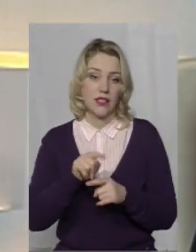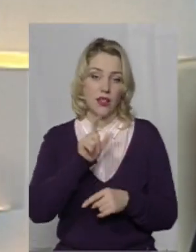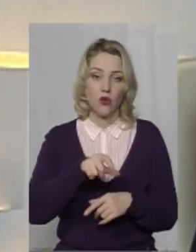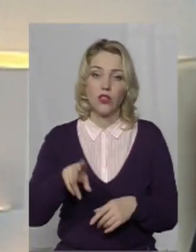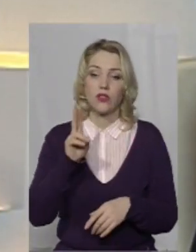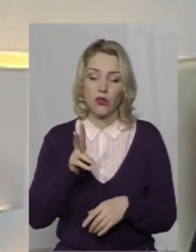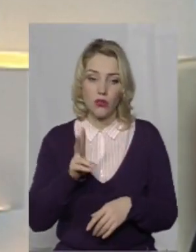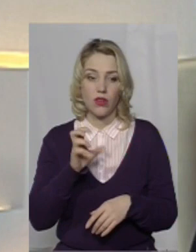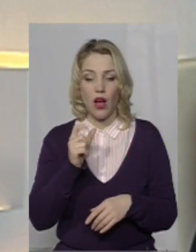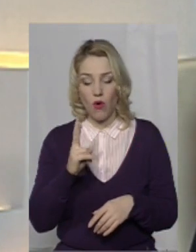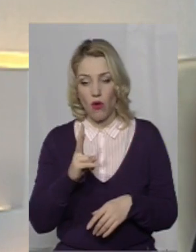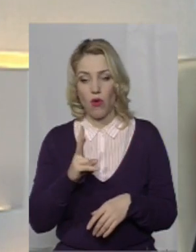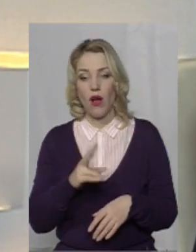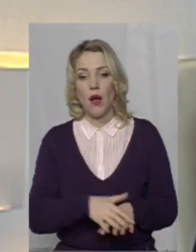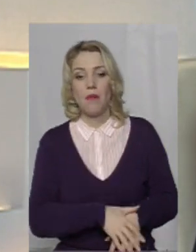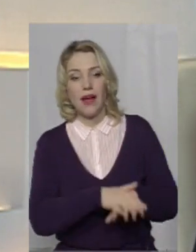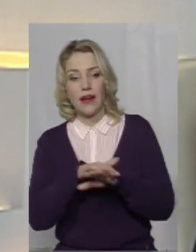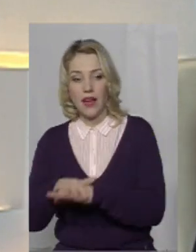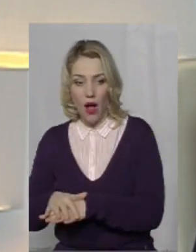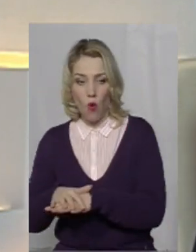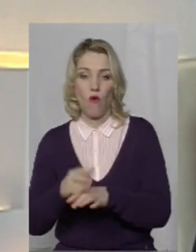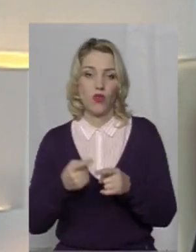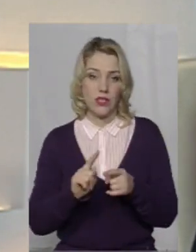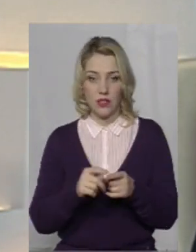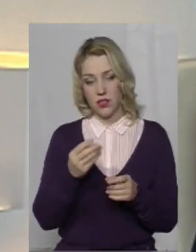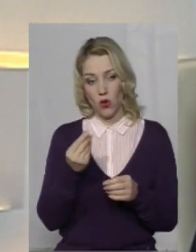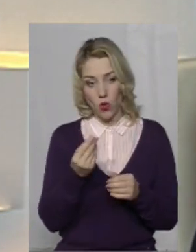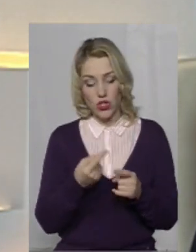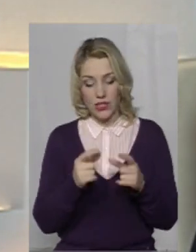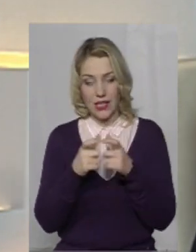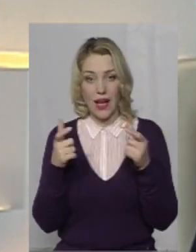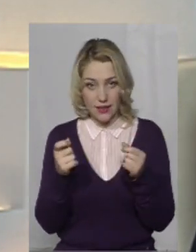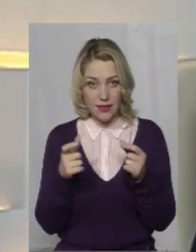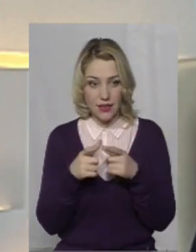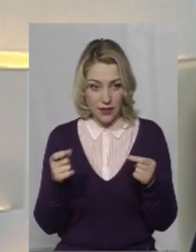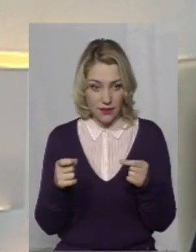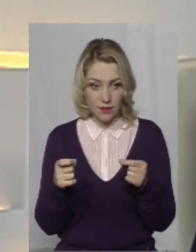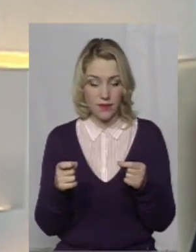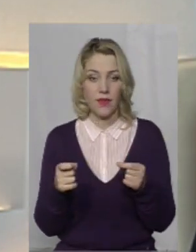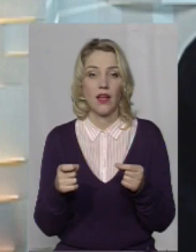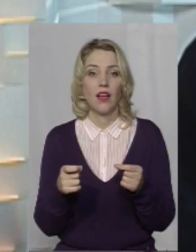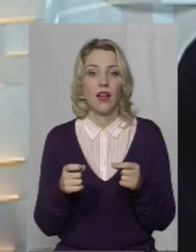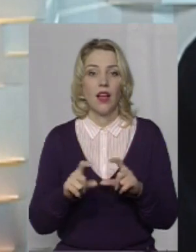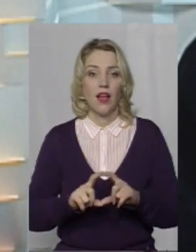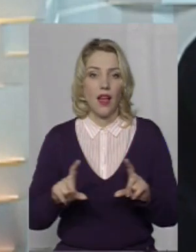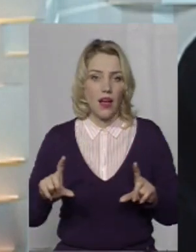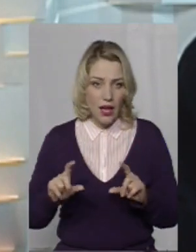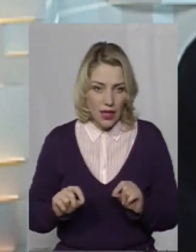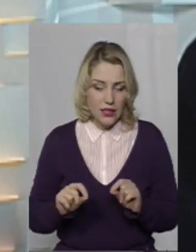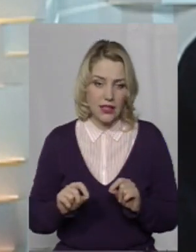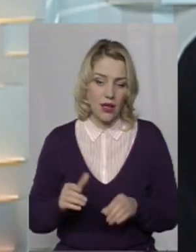на які перераховуються грошові кошти на ті картки так званих